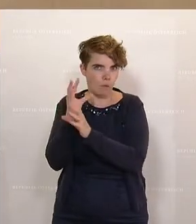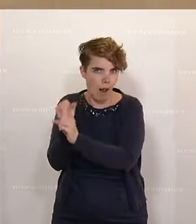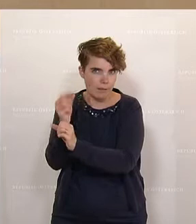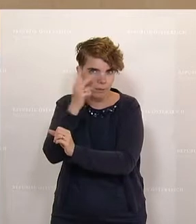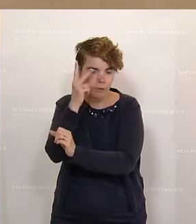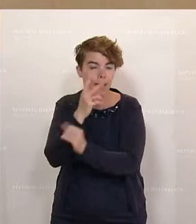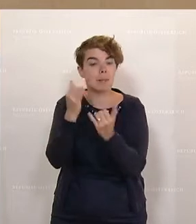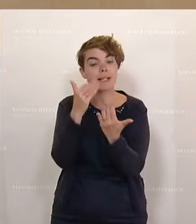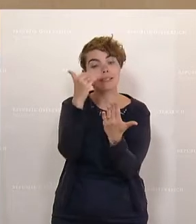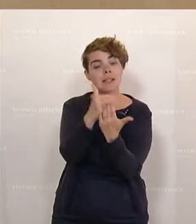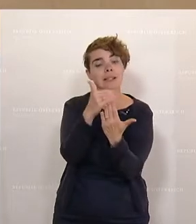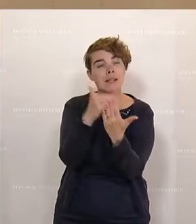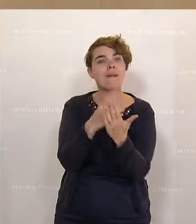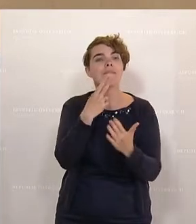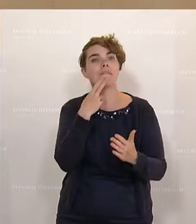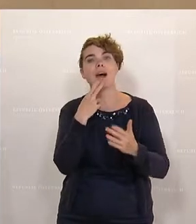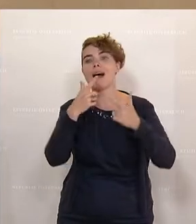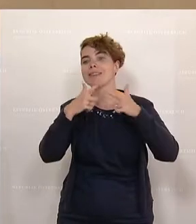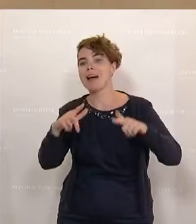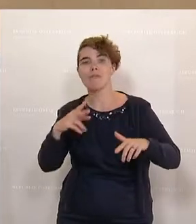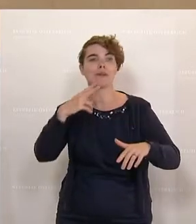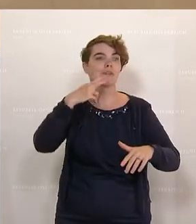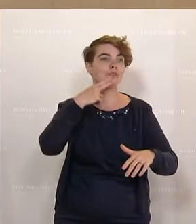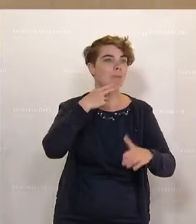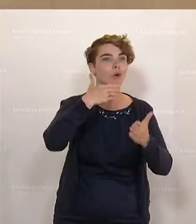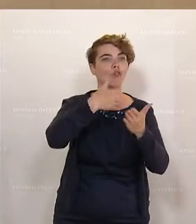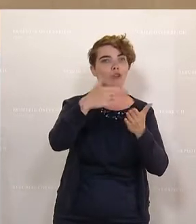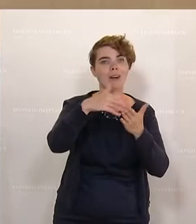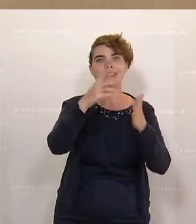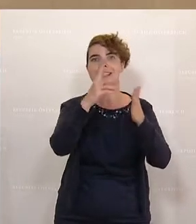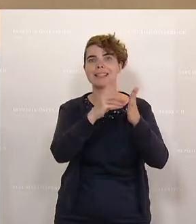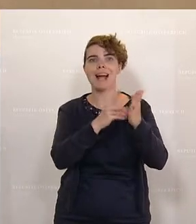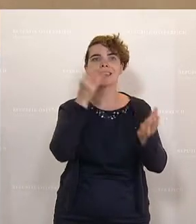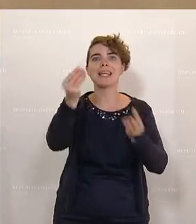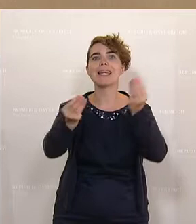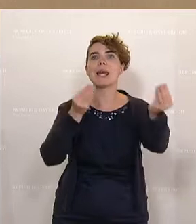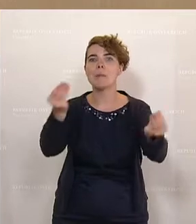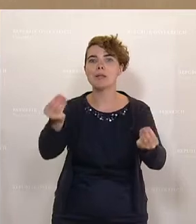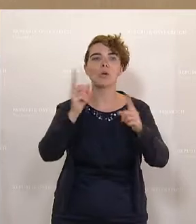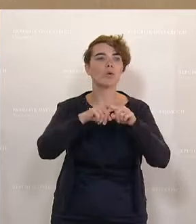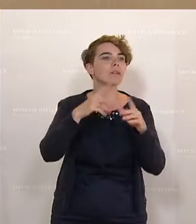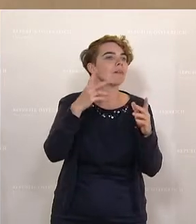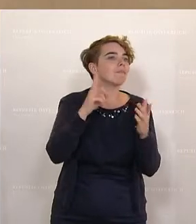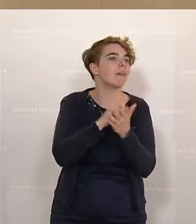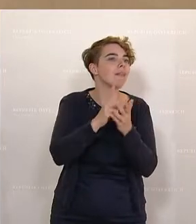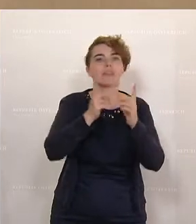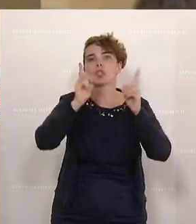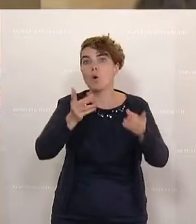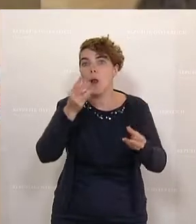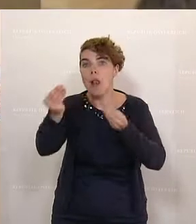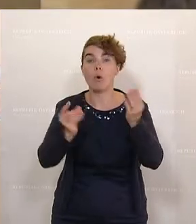wer wem welche Daten zu welchen Zwecken übermitteln darf, übermitteln soll und übermitteln muss.